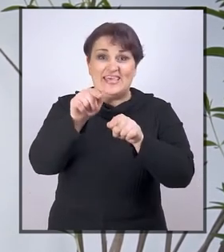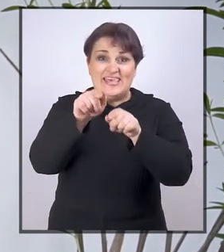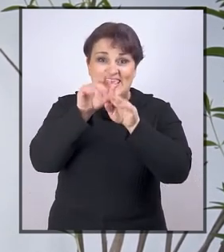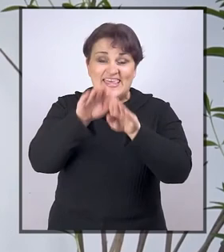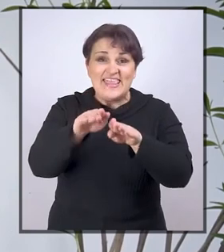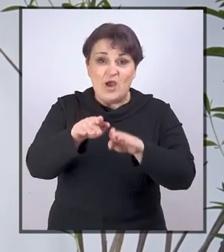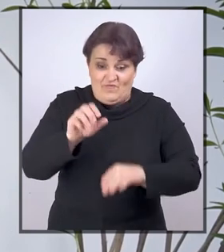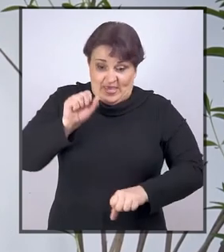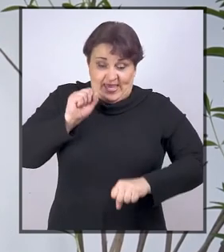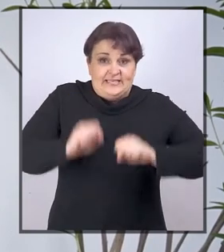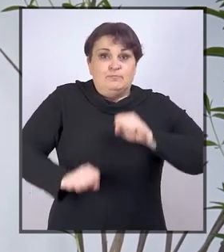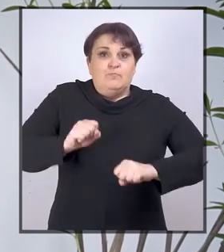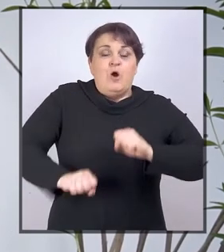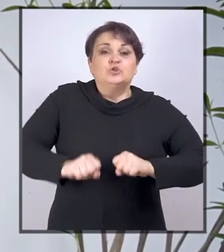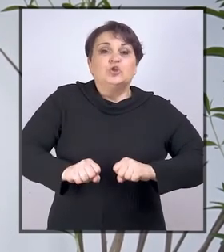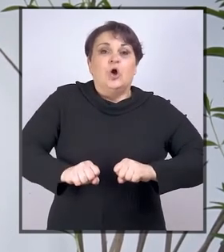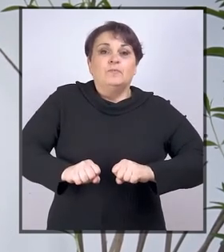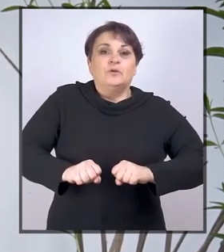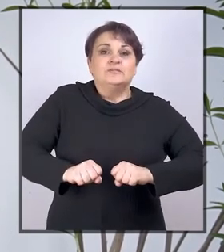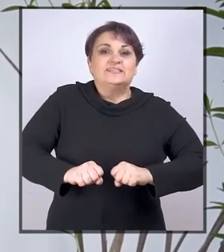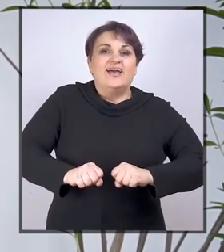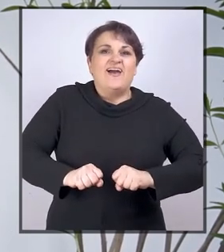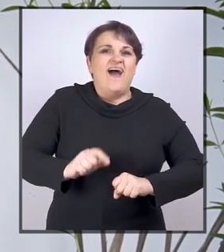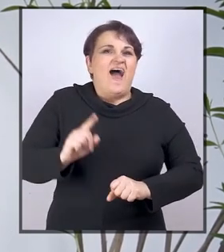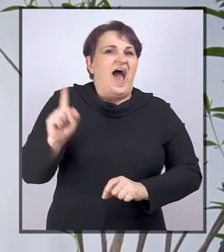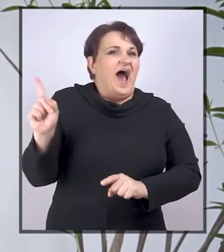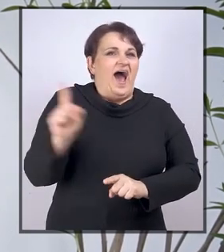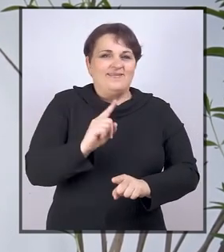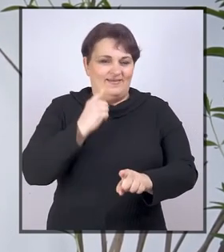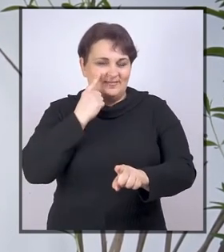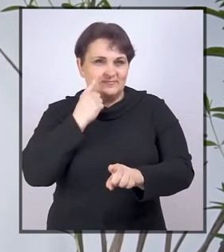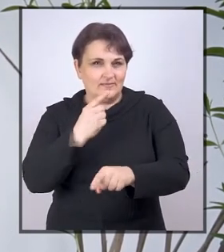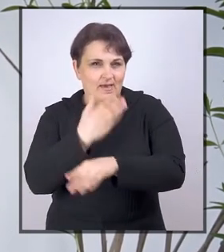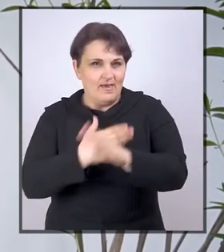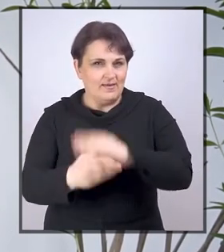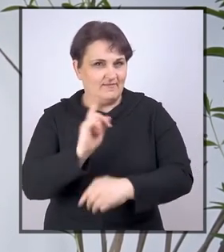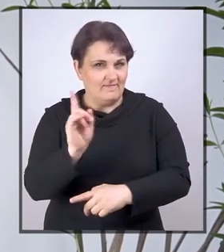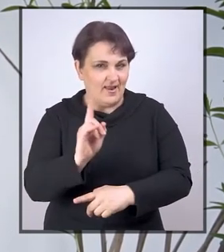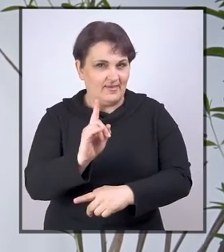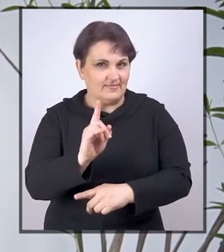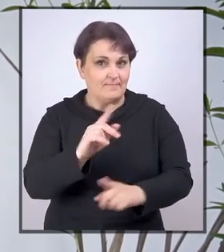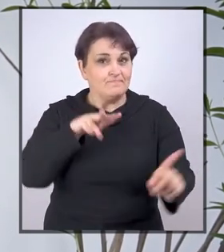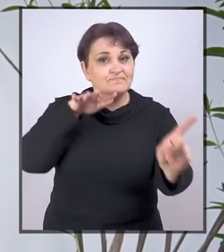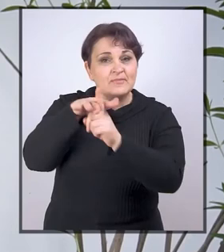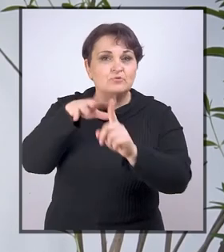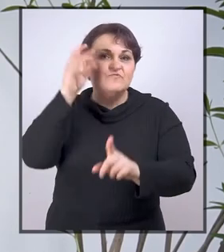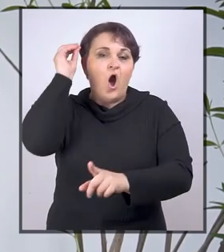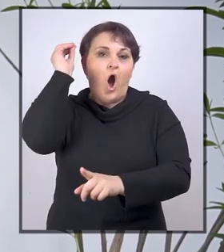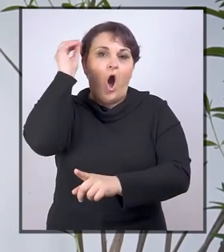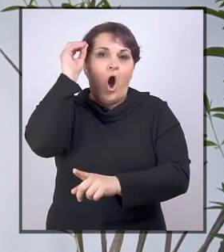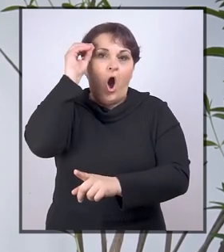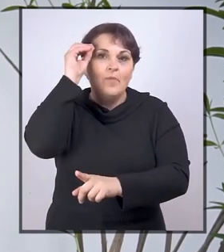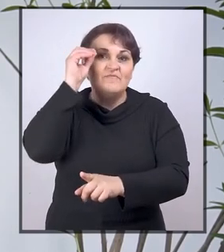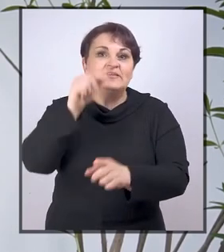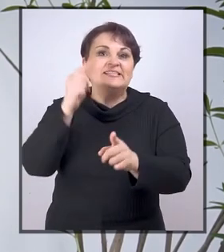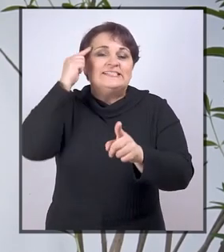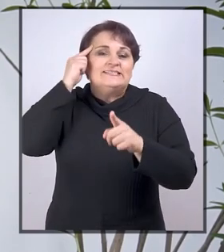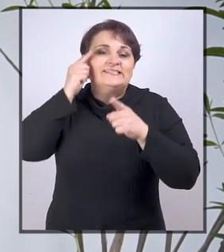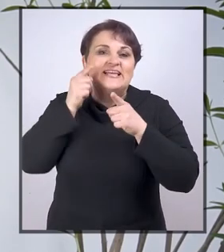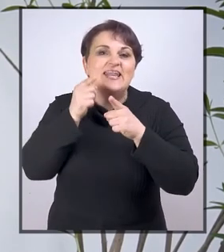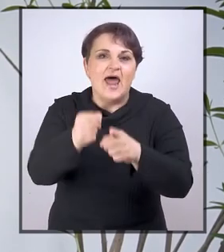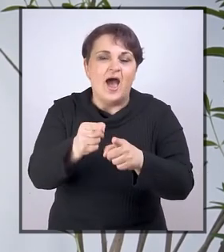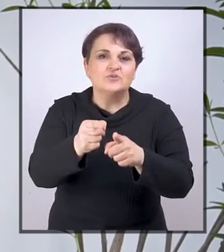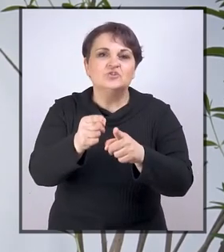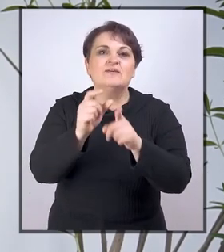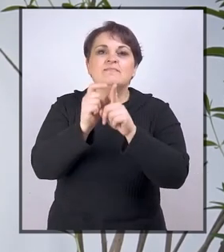njegove sposobnosti, a ne invaliditet. Inkluzivno obrazovanje